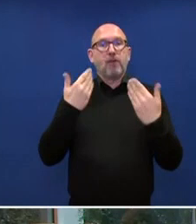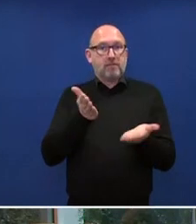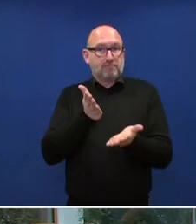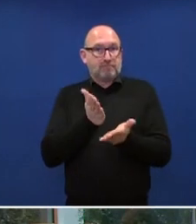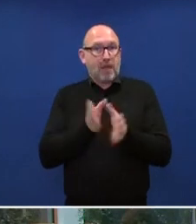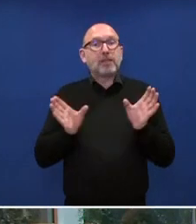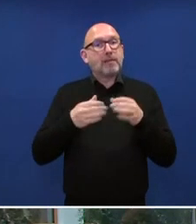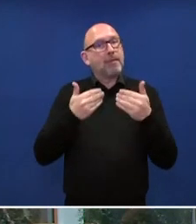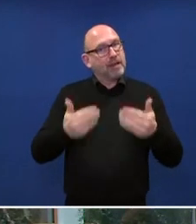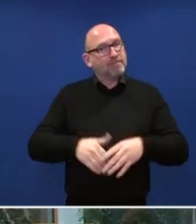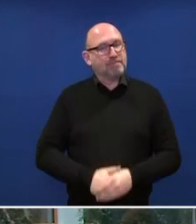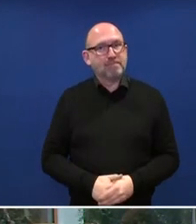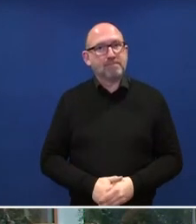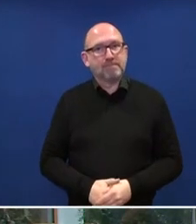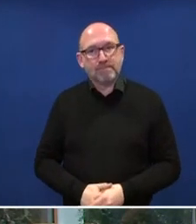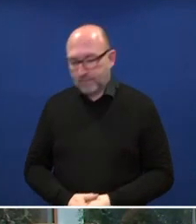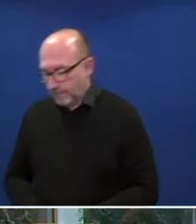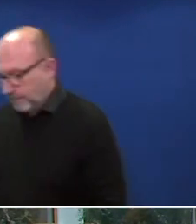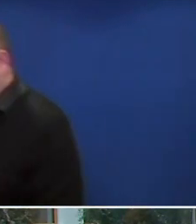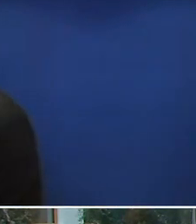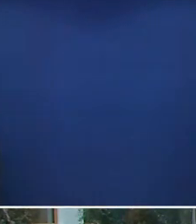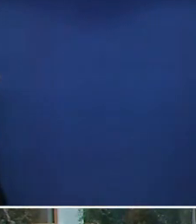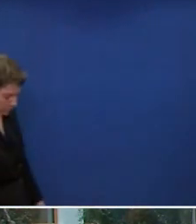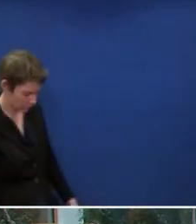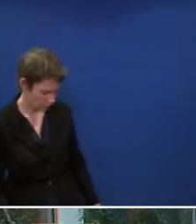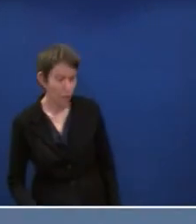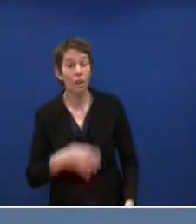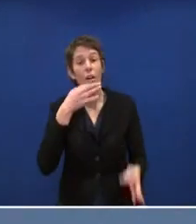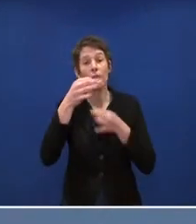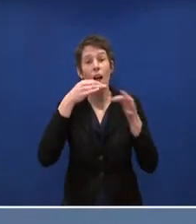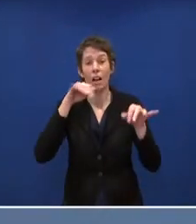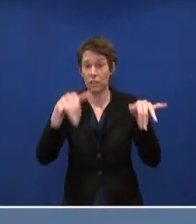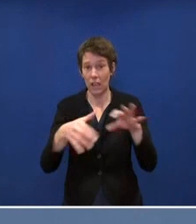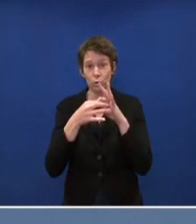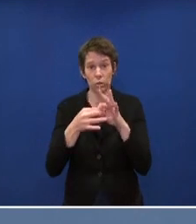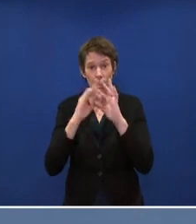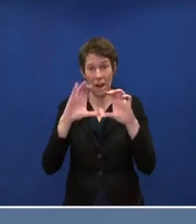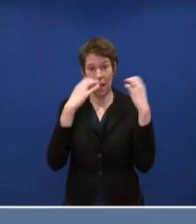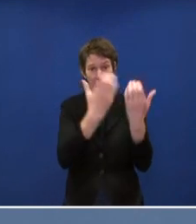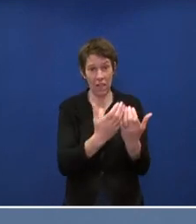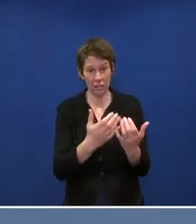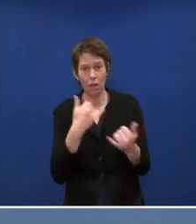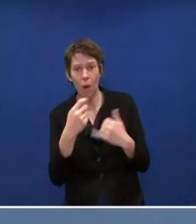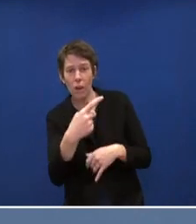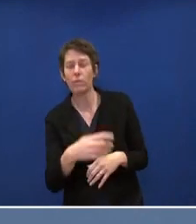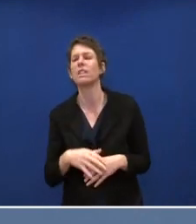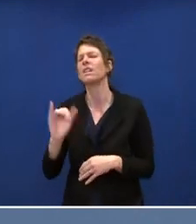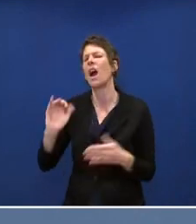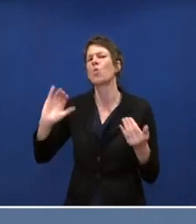mir aus dem Kabinett. Gibt es Fragen zum Kabinett? Frau Kift. Ich habe eine kurze Nachfrage zum